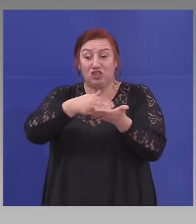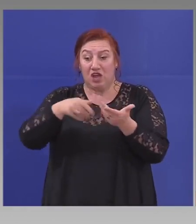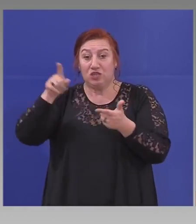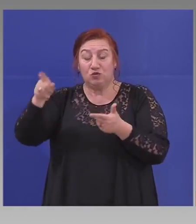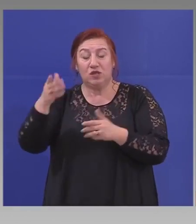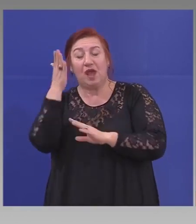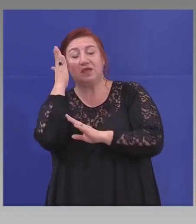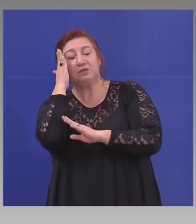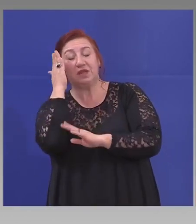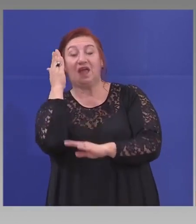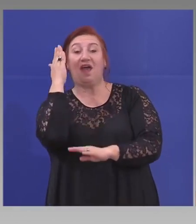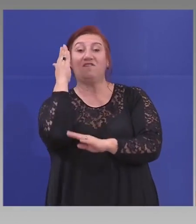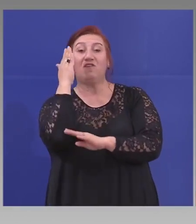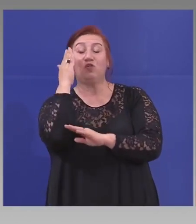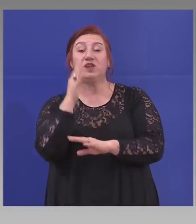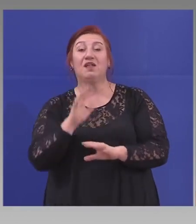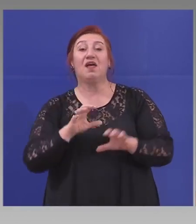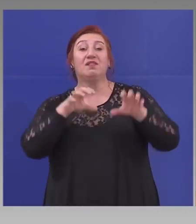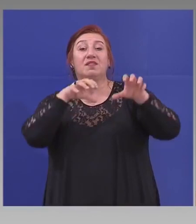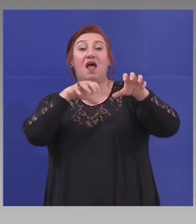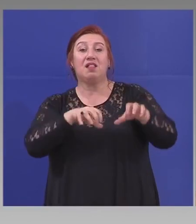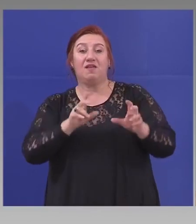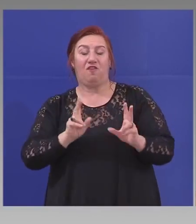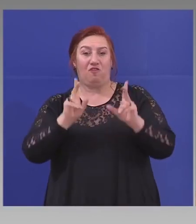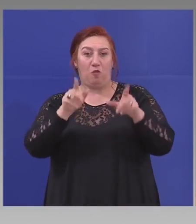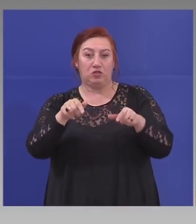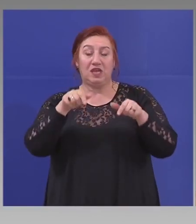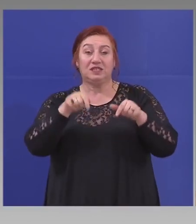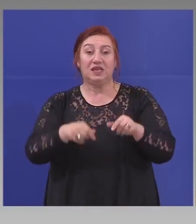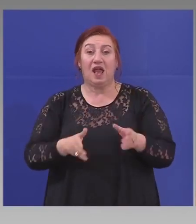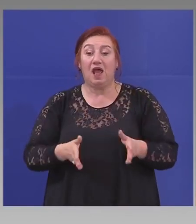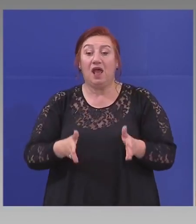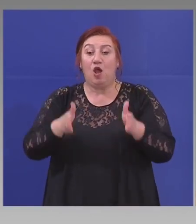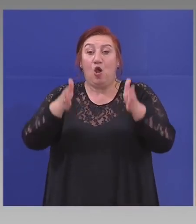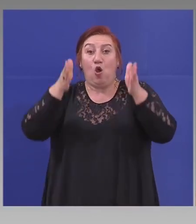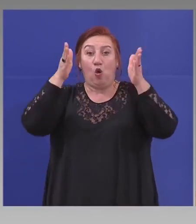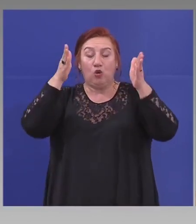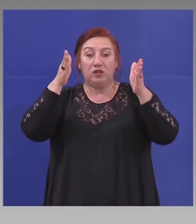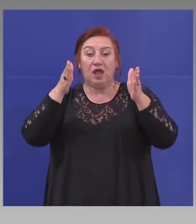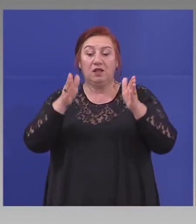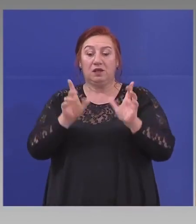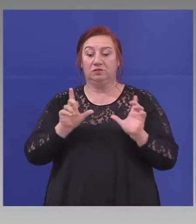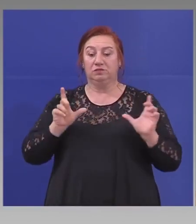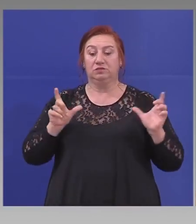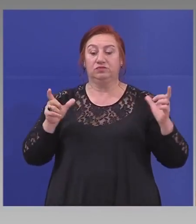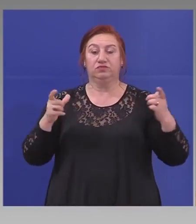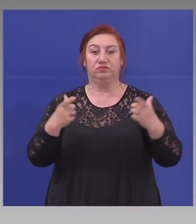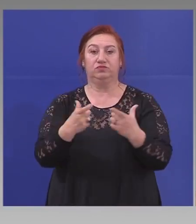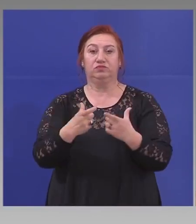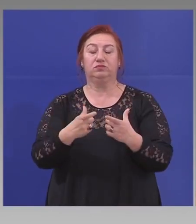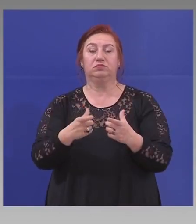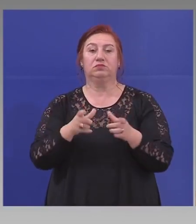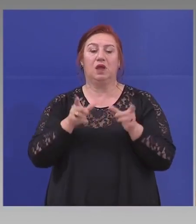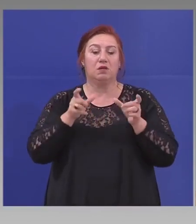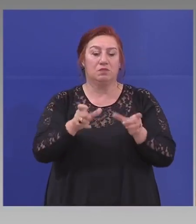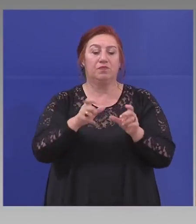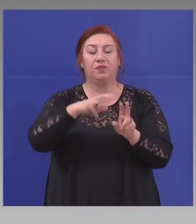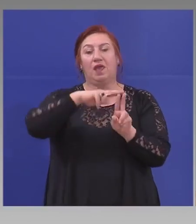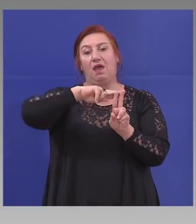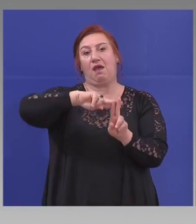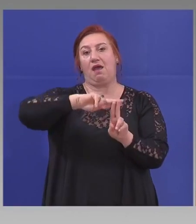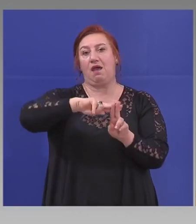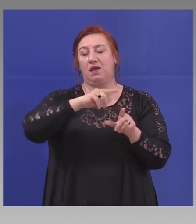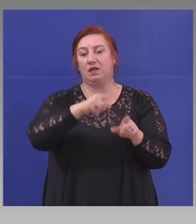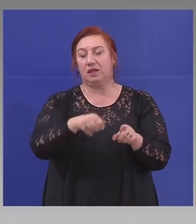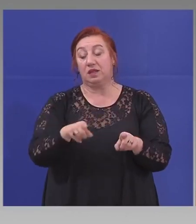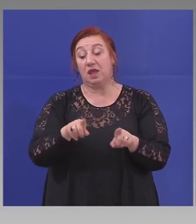целият хотел на Лъвов мост го слагаме под охран и карантина. Или пък други наши